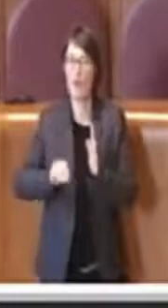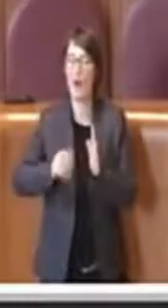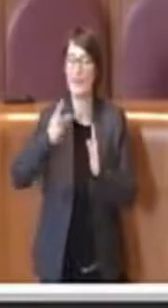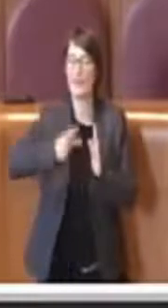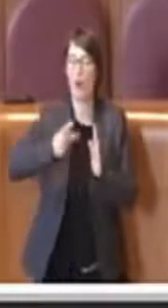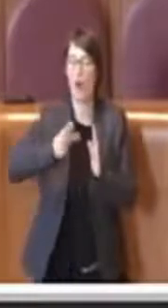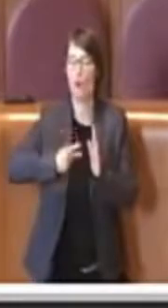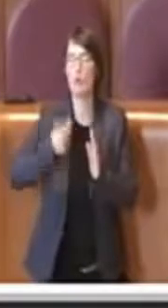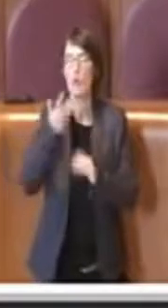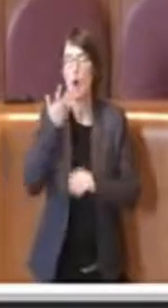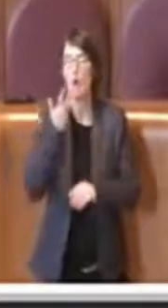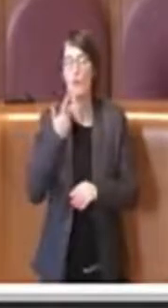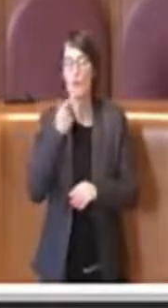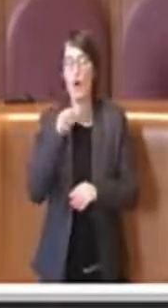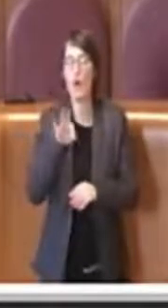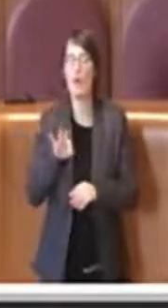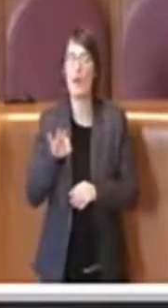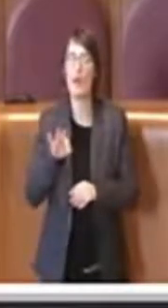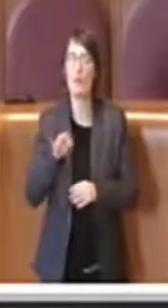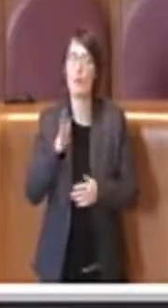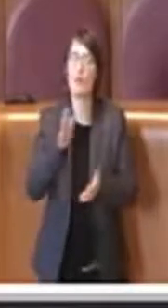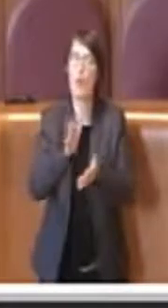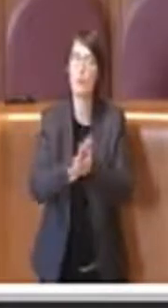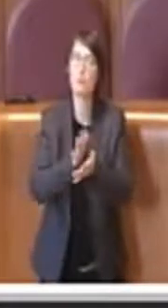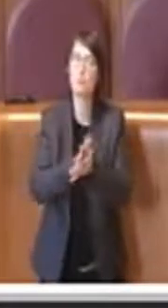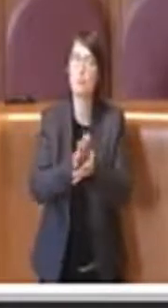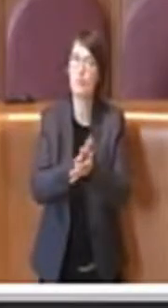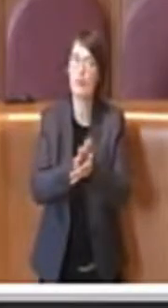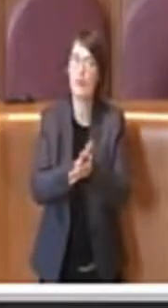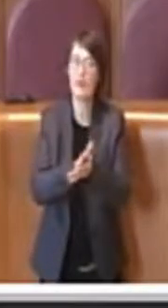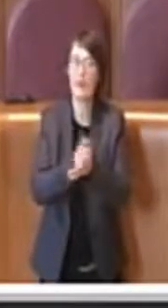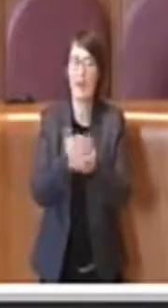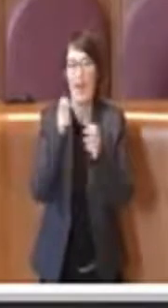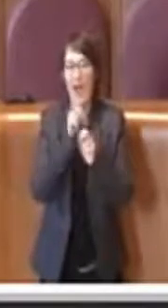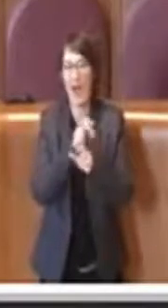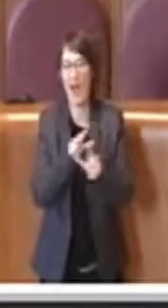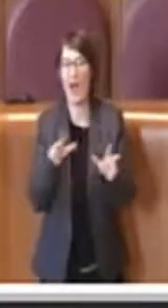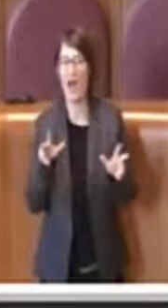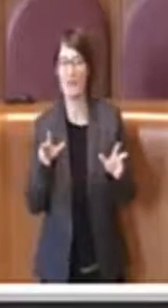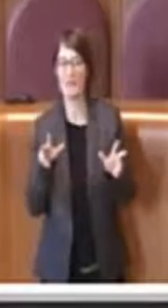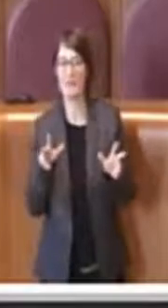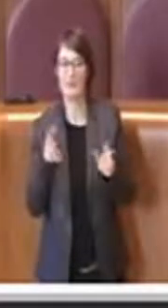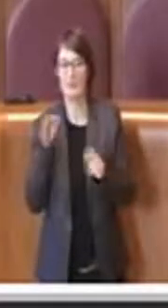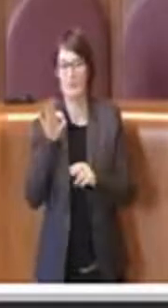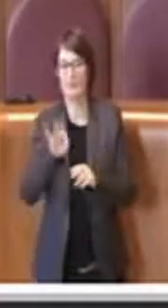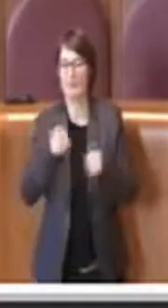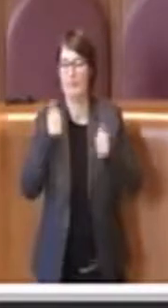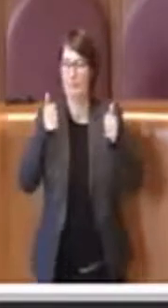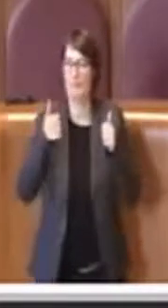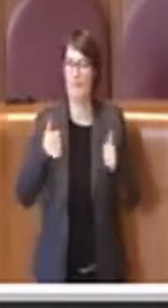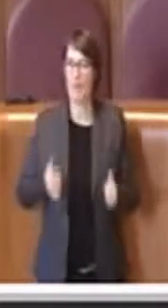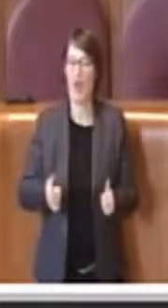pubblicare un avviso per l'assegnazione dell'area,